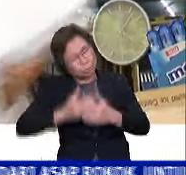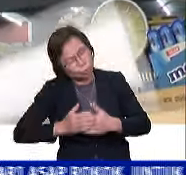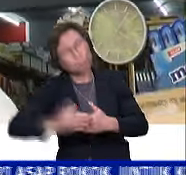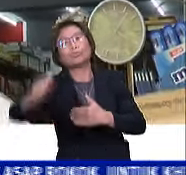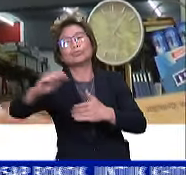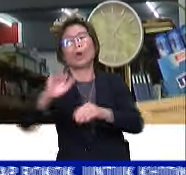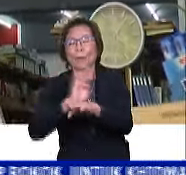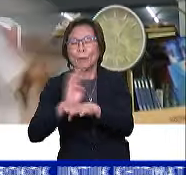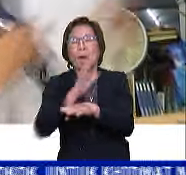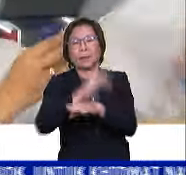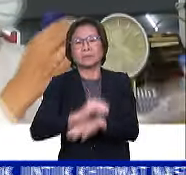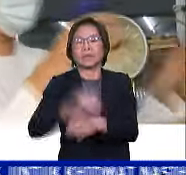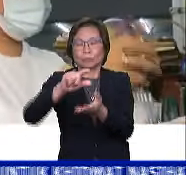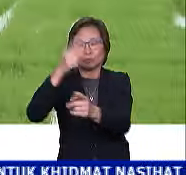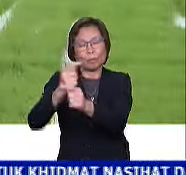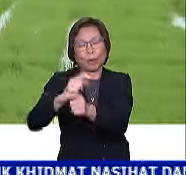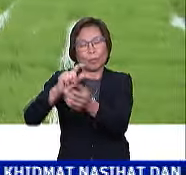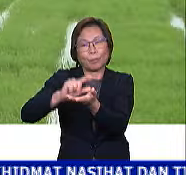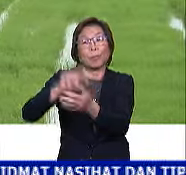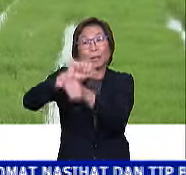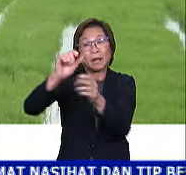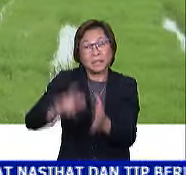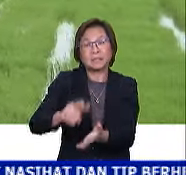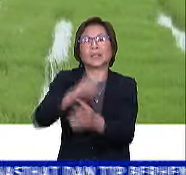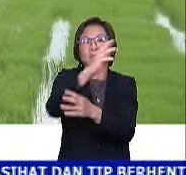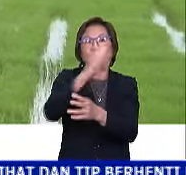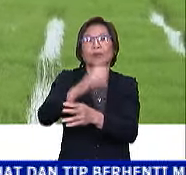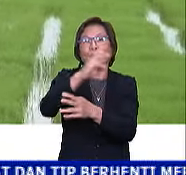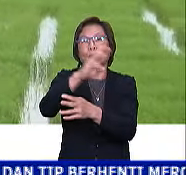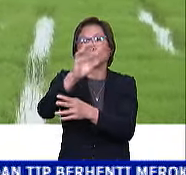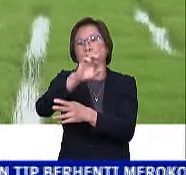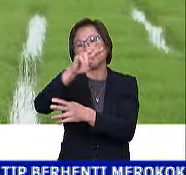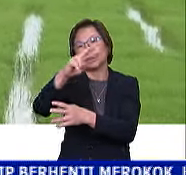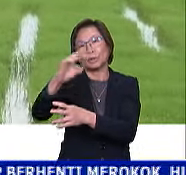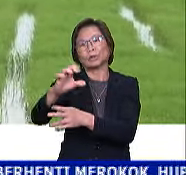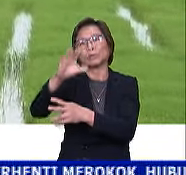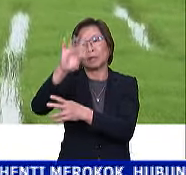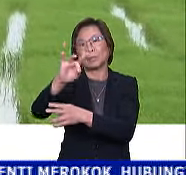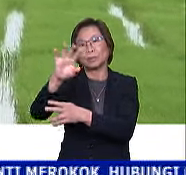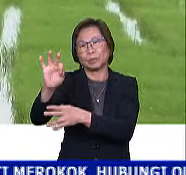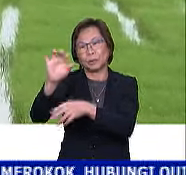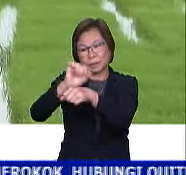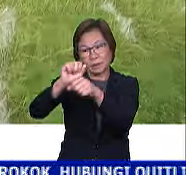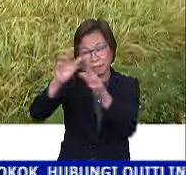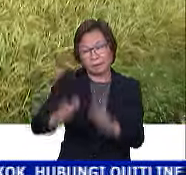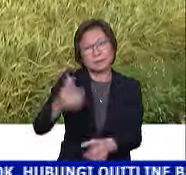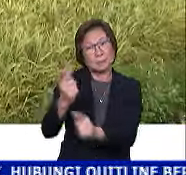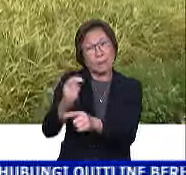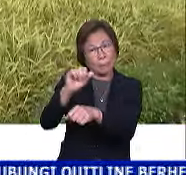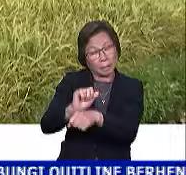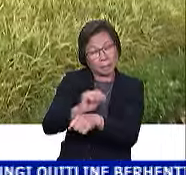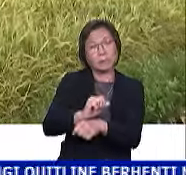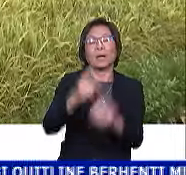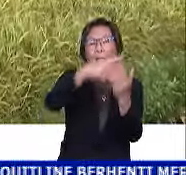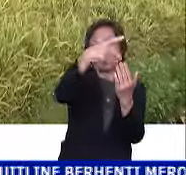beroperasi dan mengekalkan penggajian bagi 669,289 pekerja. Sementara